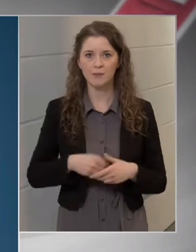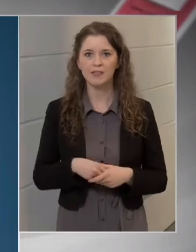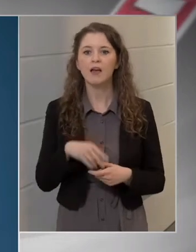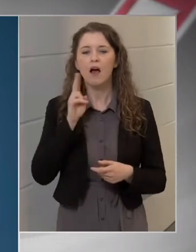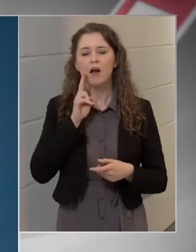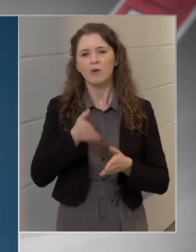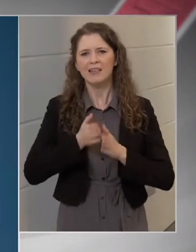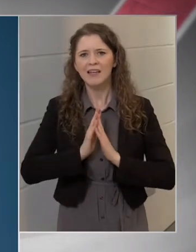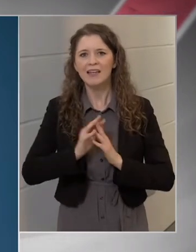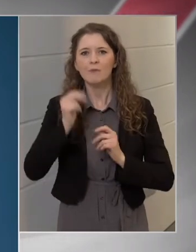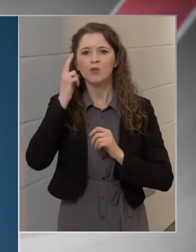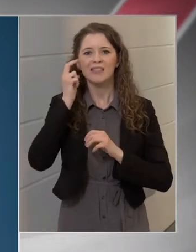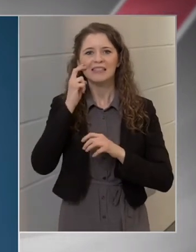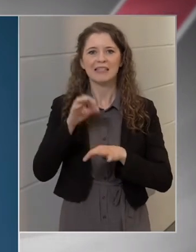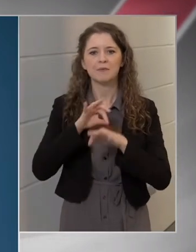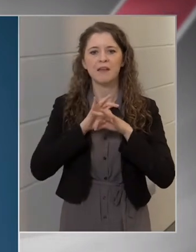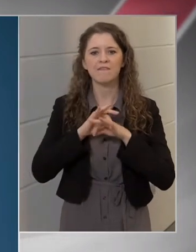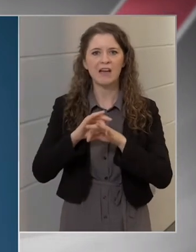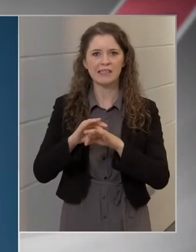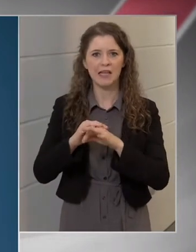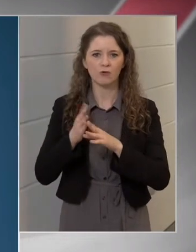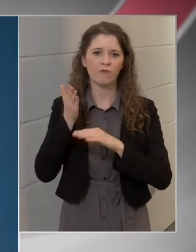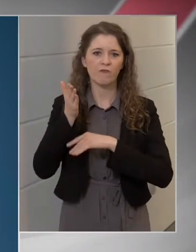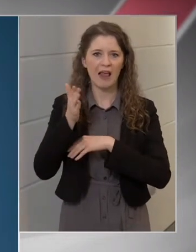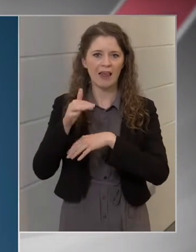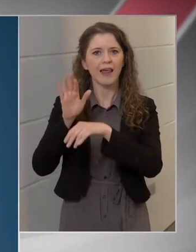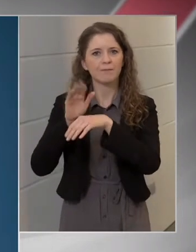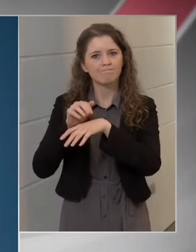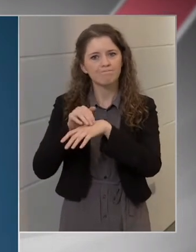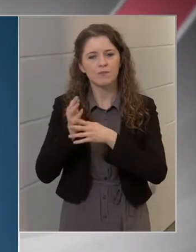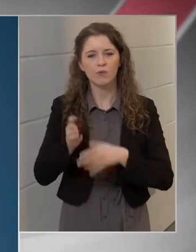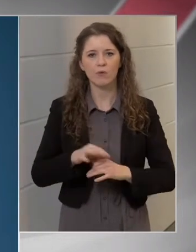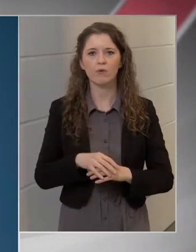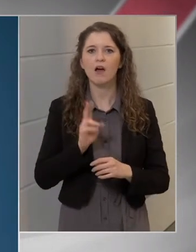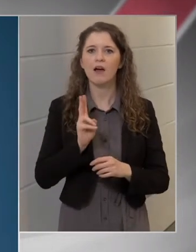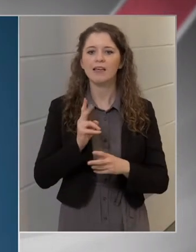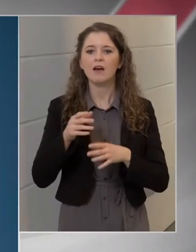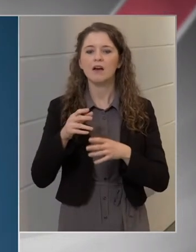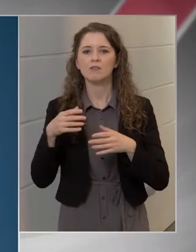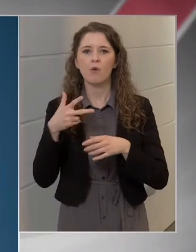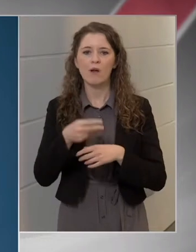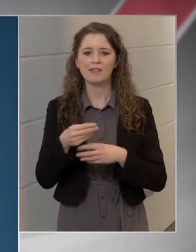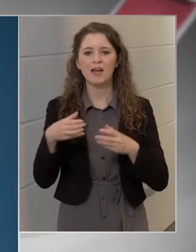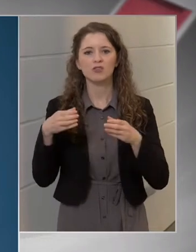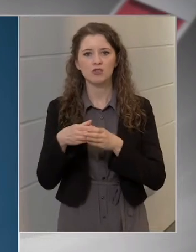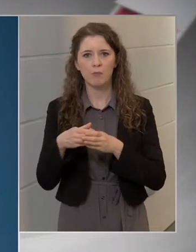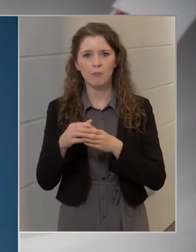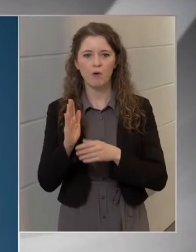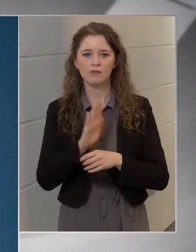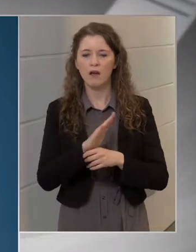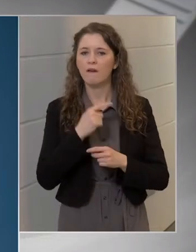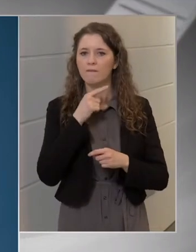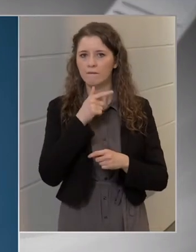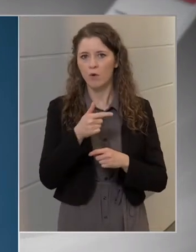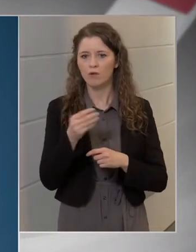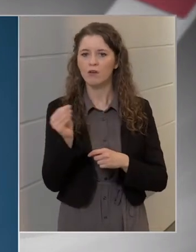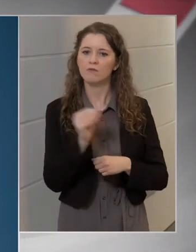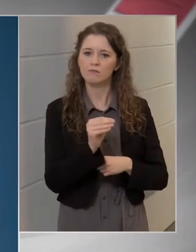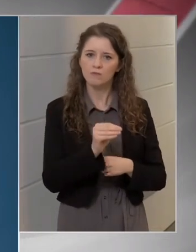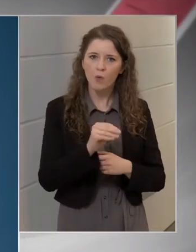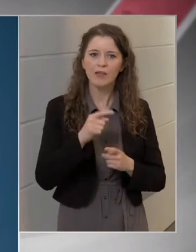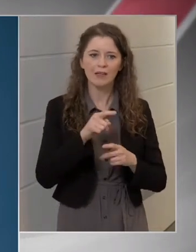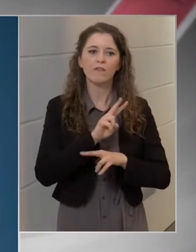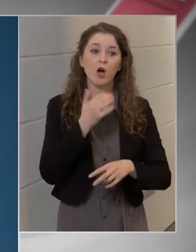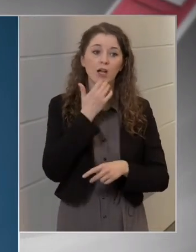hogy az intézmény vezető felé jelezze, aki az oltási csoport felé továbbítani fogja ezt az igényt,